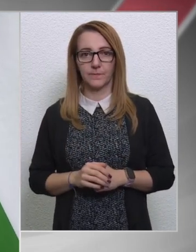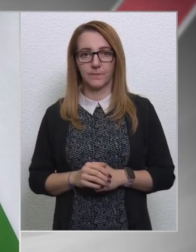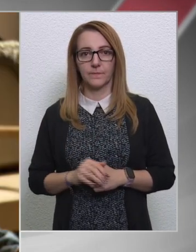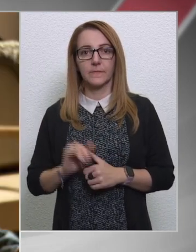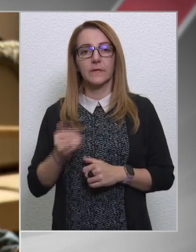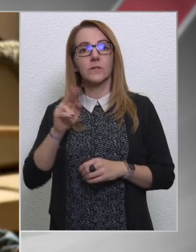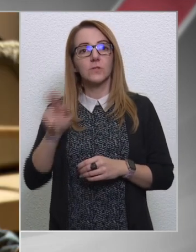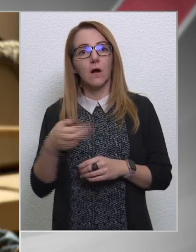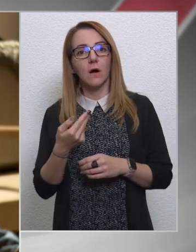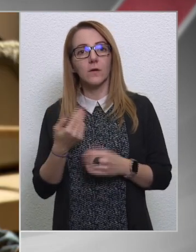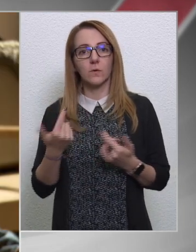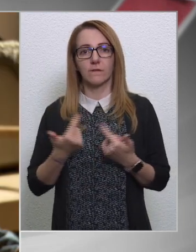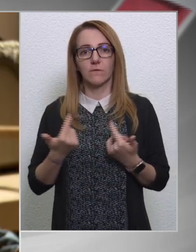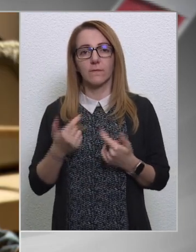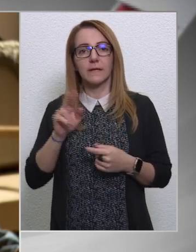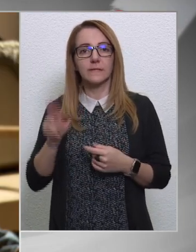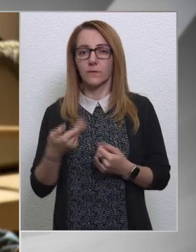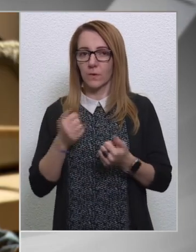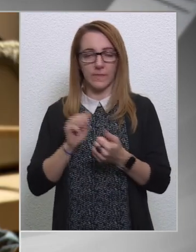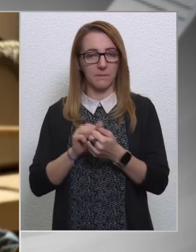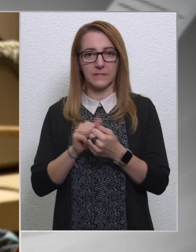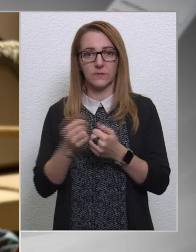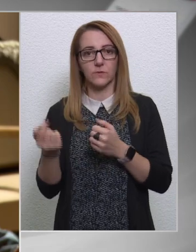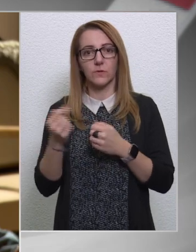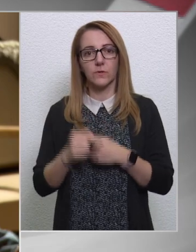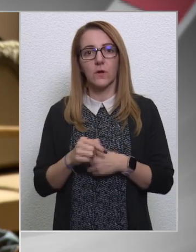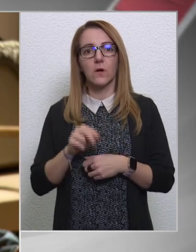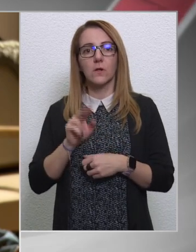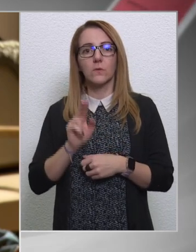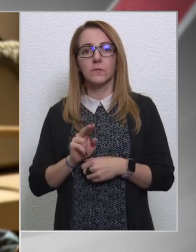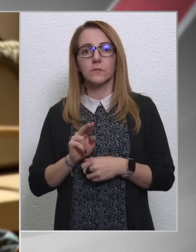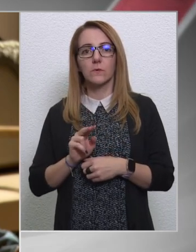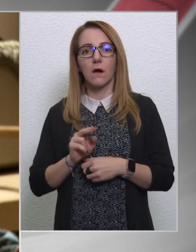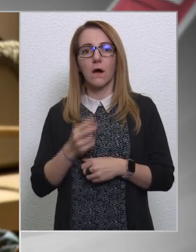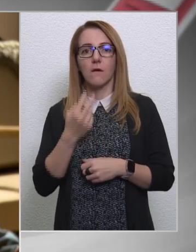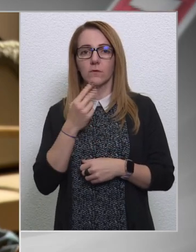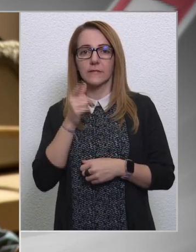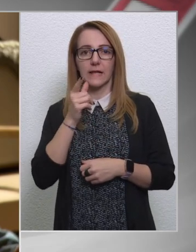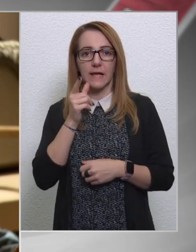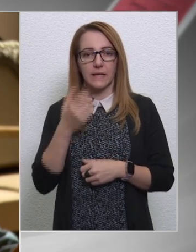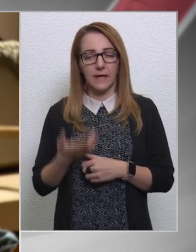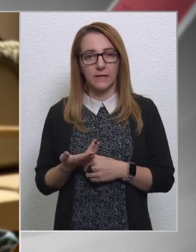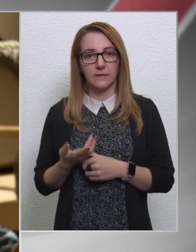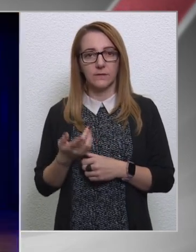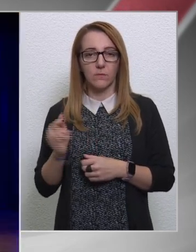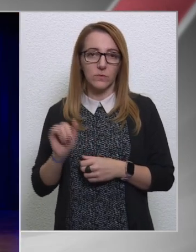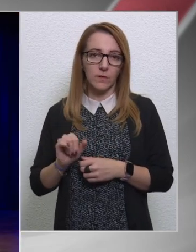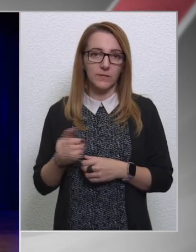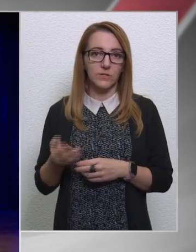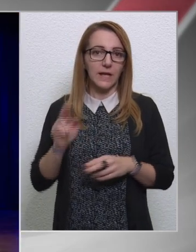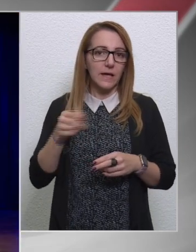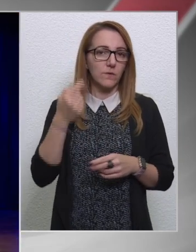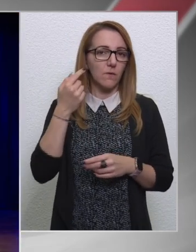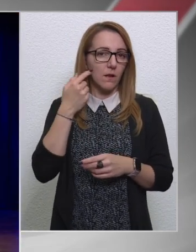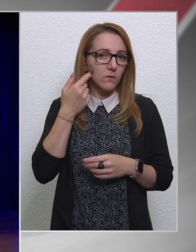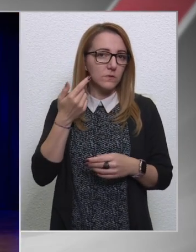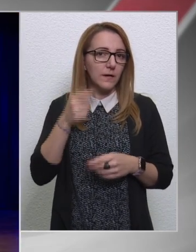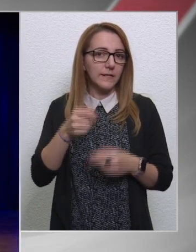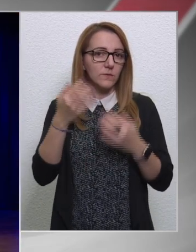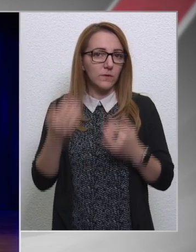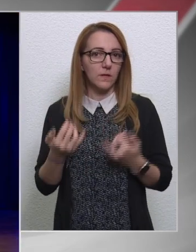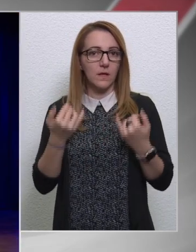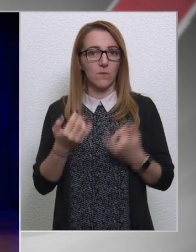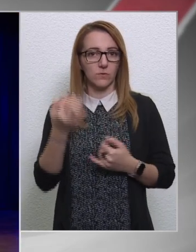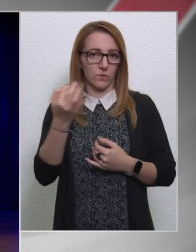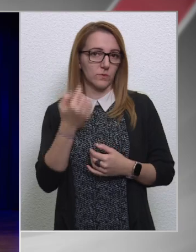És arról az információról, hogy nem biztos, hogy ön Ursula von der Leyen Budapest, önök hallottak, vagy ezt hogy értékelnék, ha...